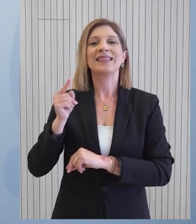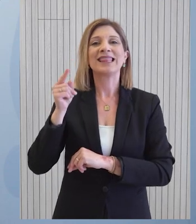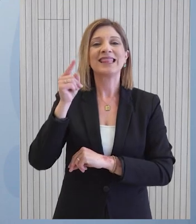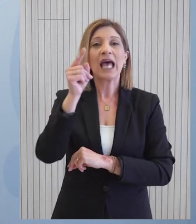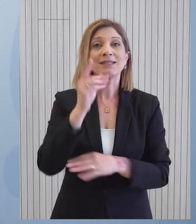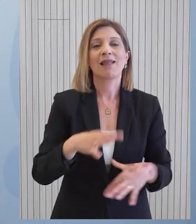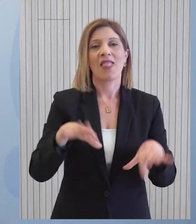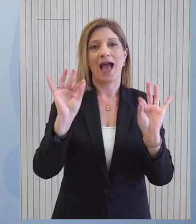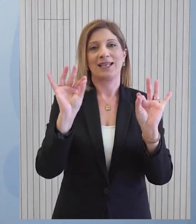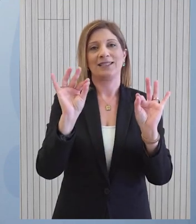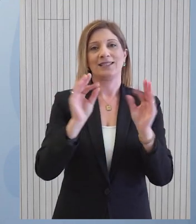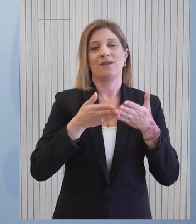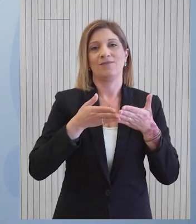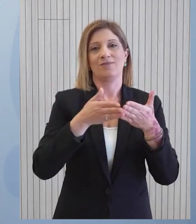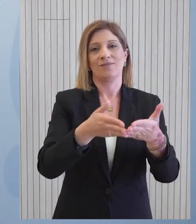μόλις έχει αρχίσει.